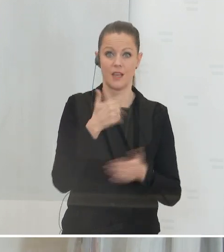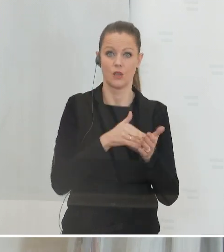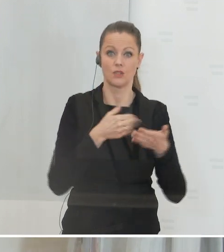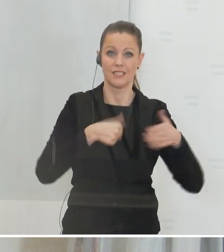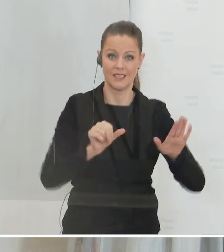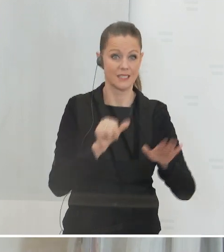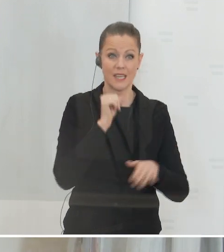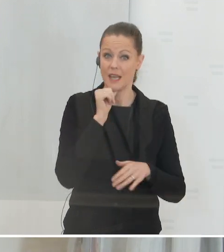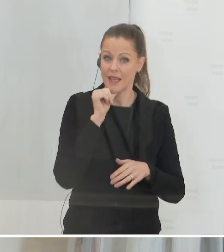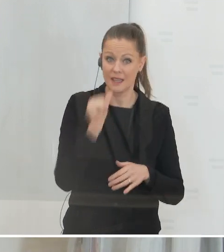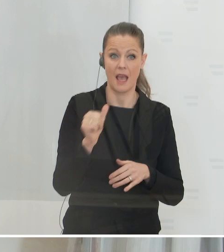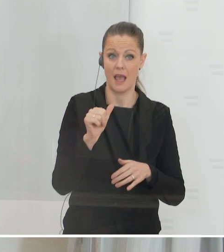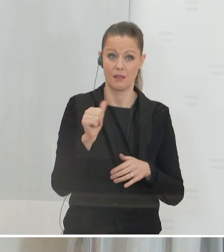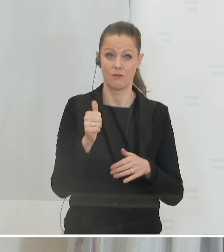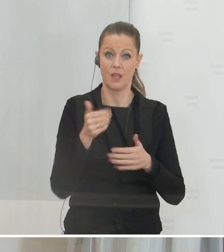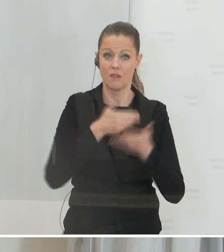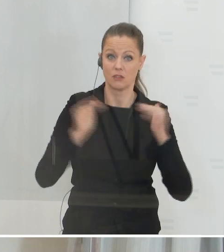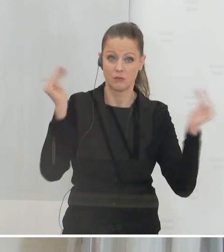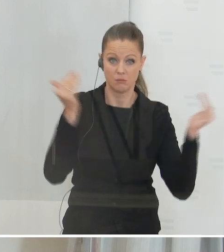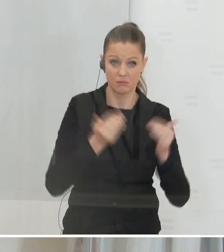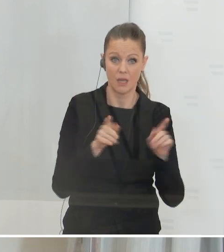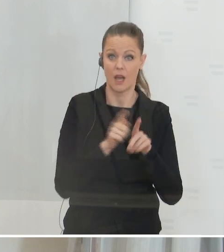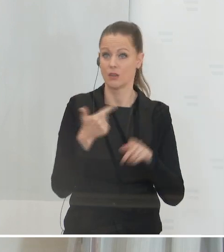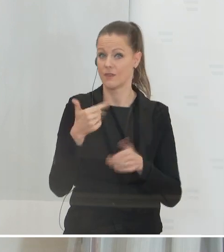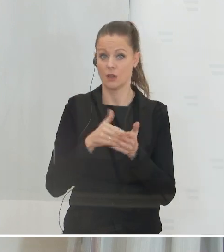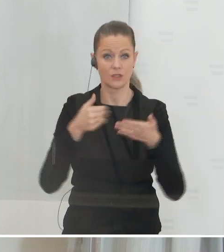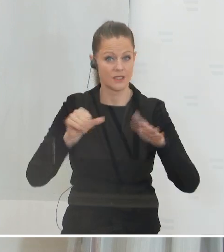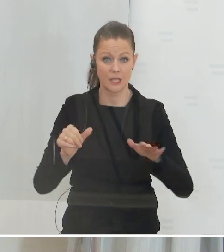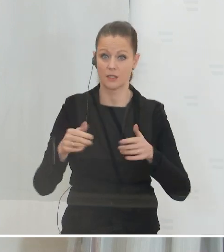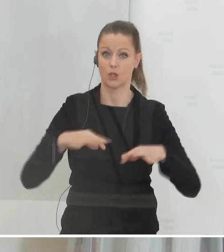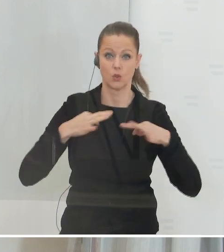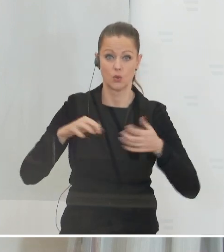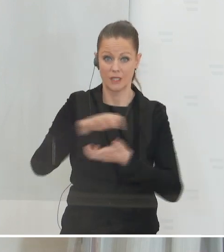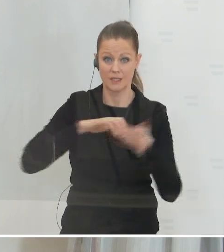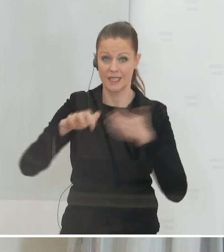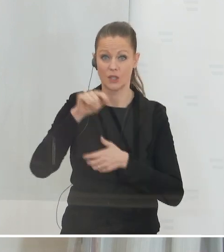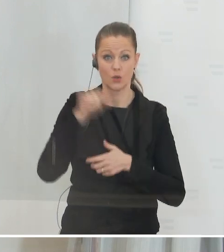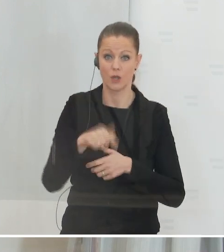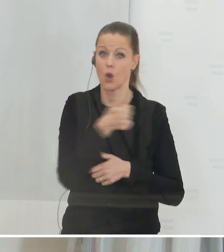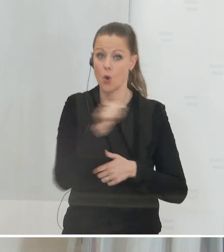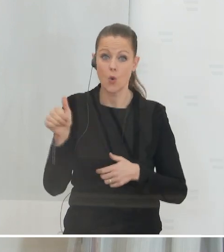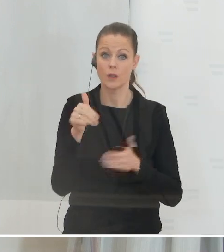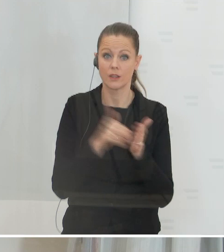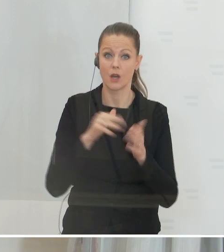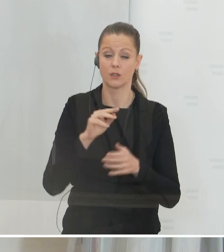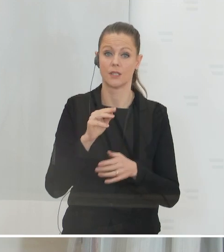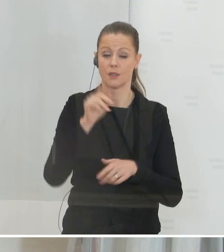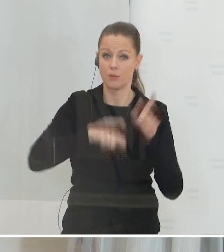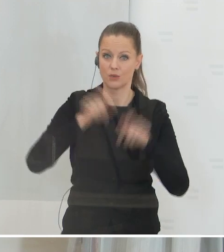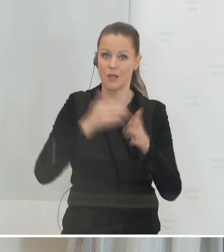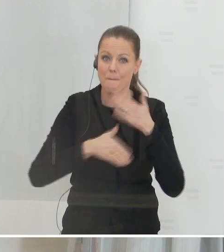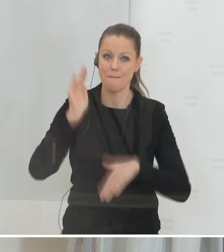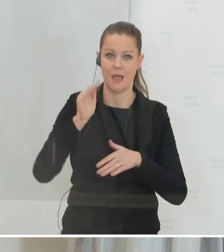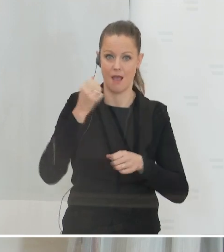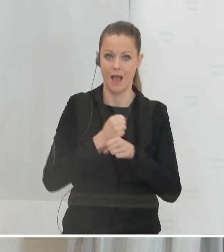da gab es keine Rezession. 2016, auch keine Gesundheitskrise, war die Arbeitslosigkeit um 100.000 Menschen höher, als